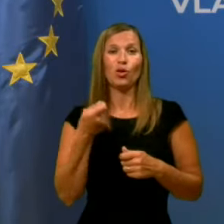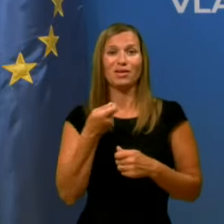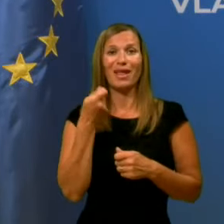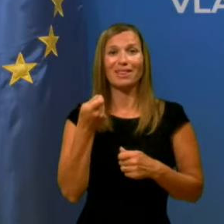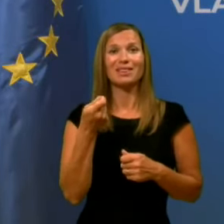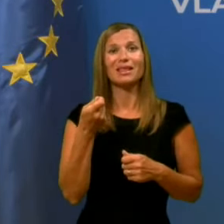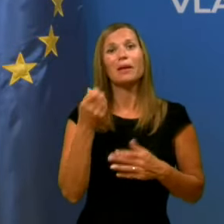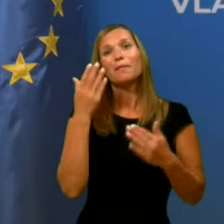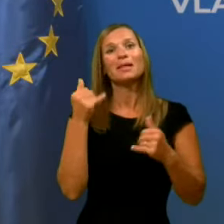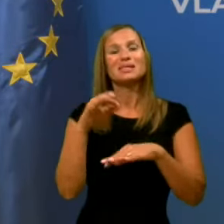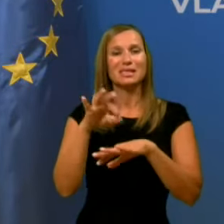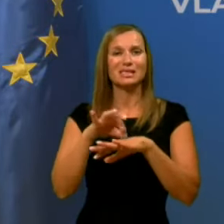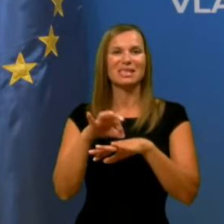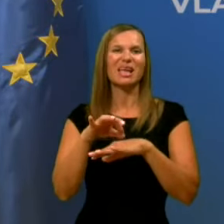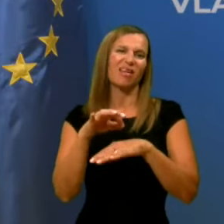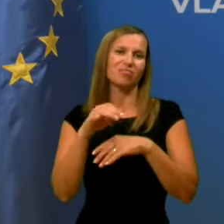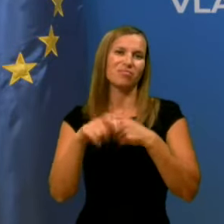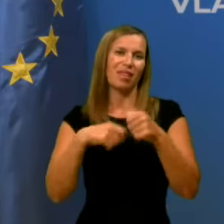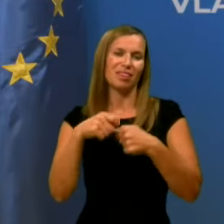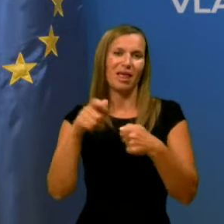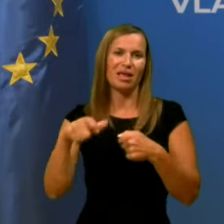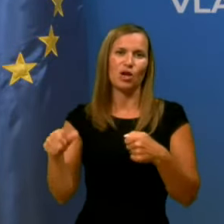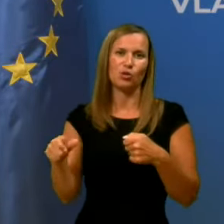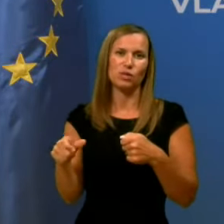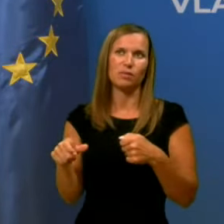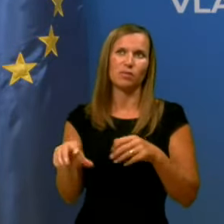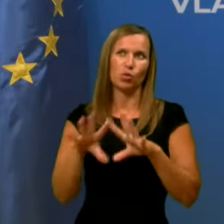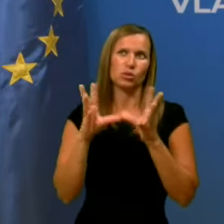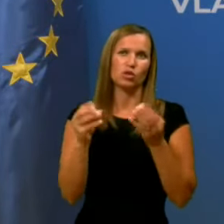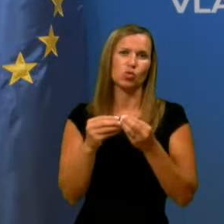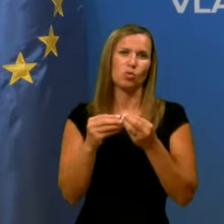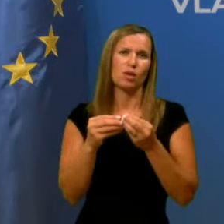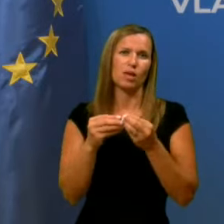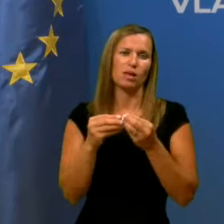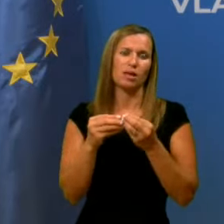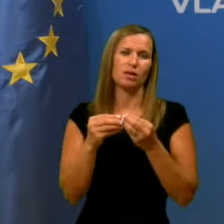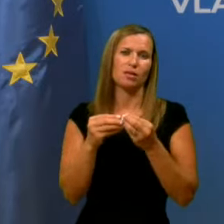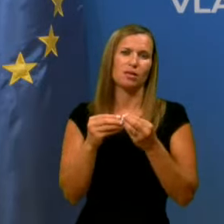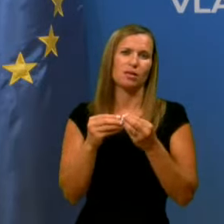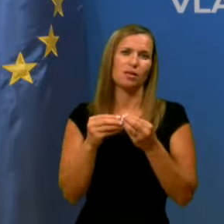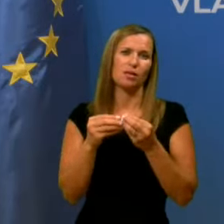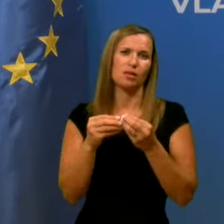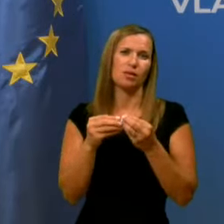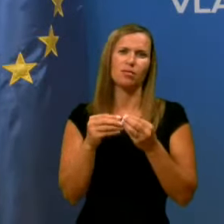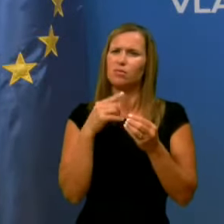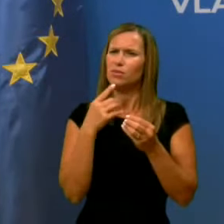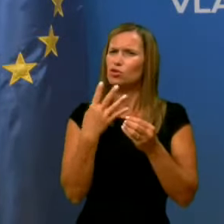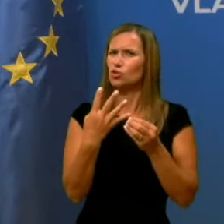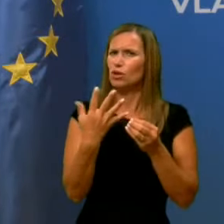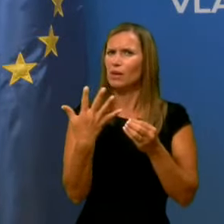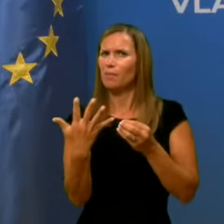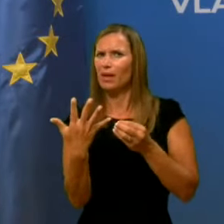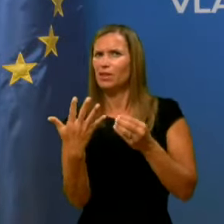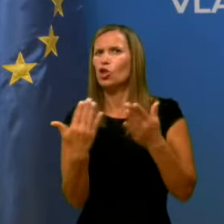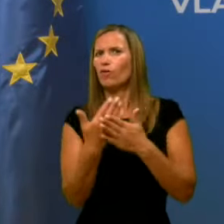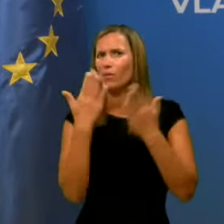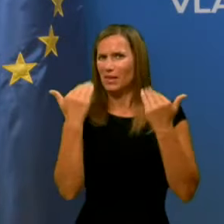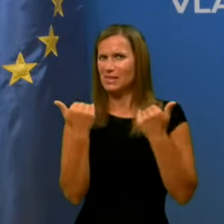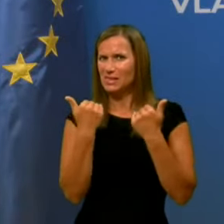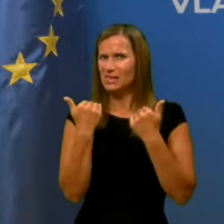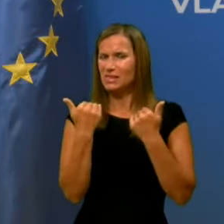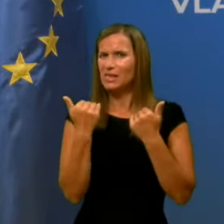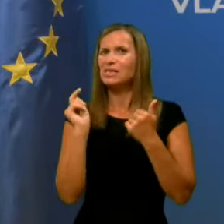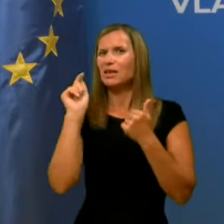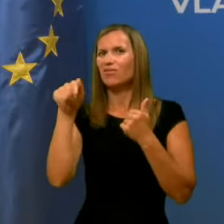medicinskih, torej, delavcev? 10, 10, kako? Viste rekli, 4 ali 5, mislim, da medicinskih sestr, da je danes so